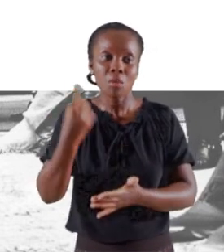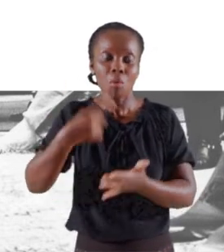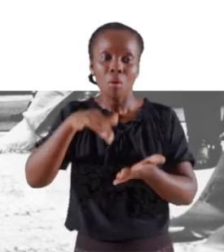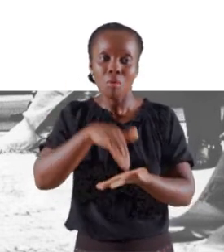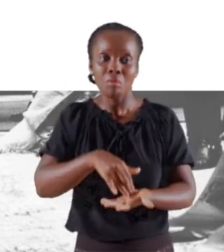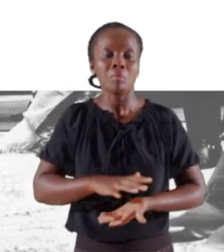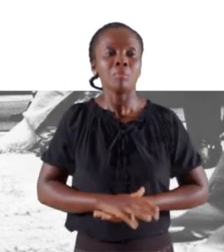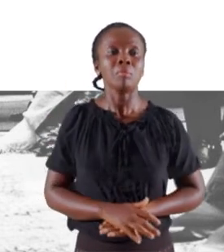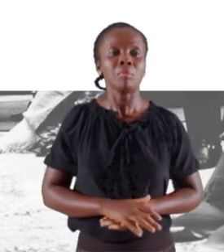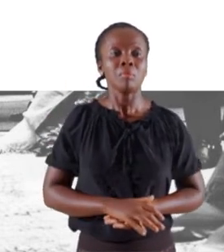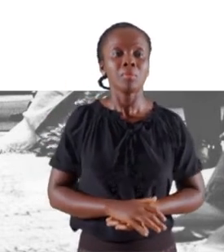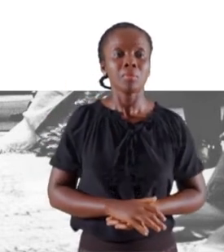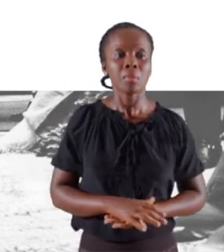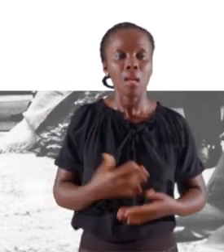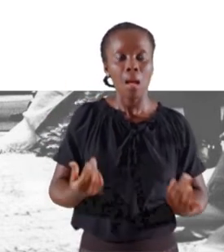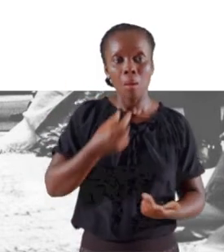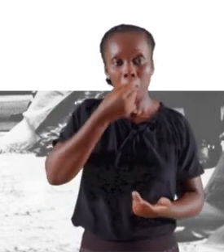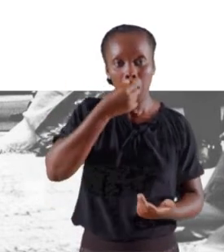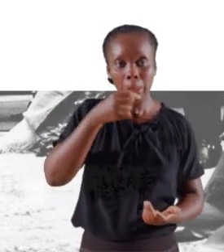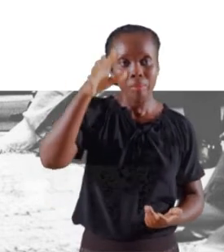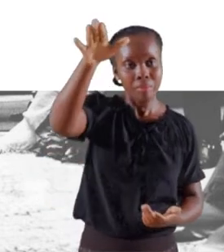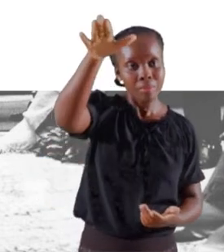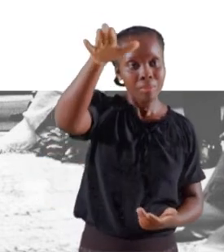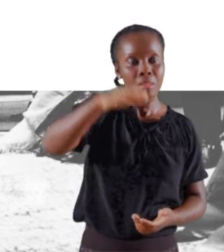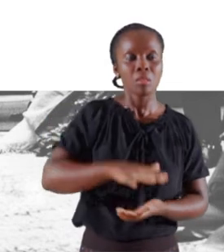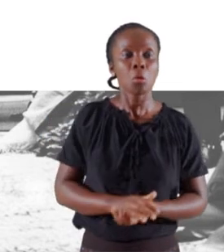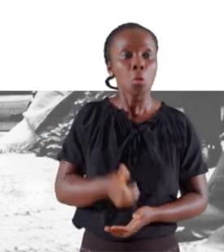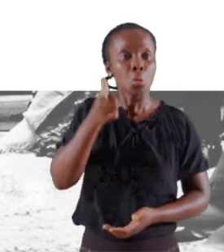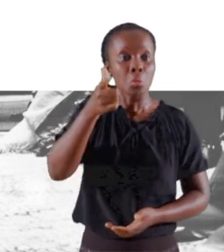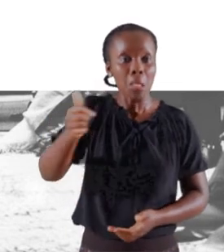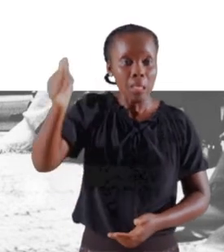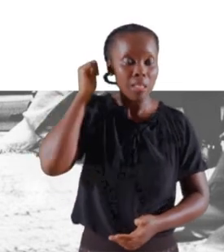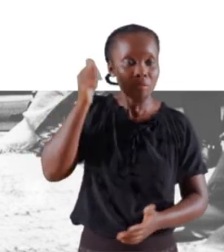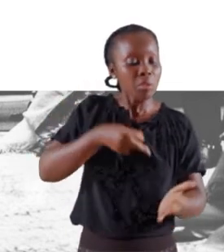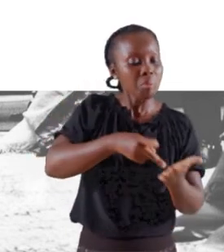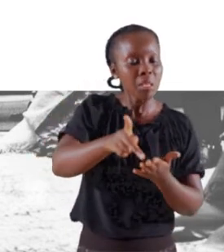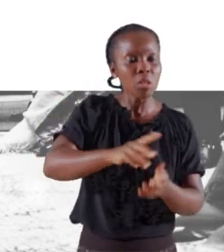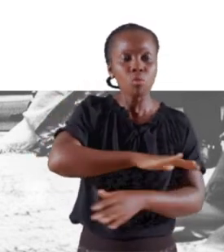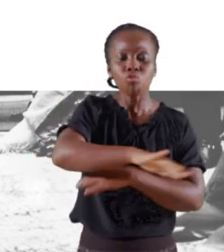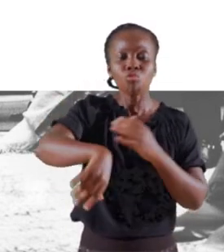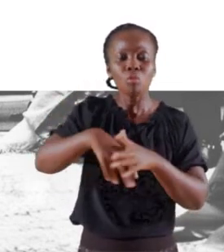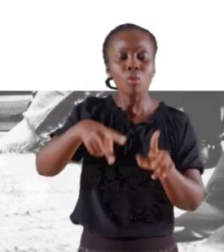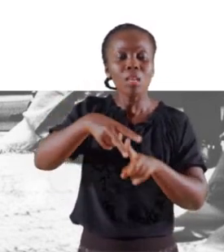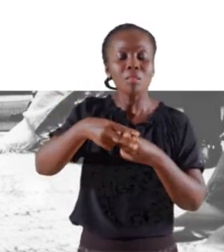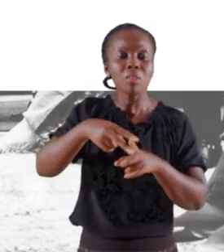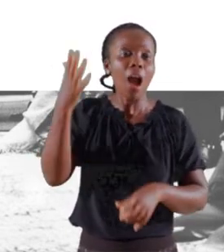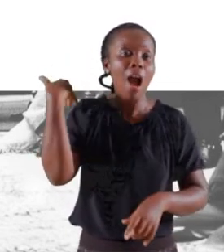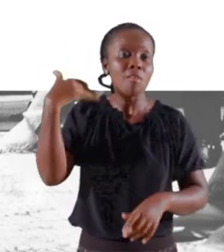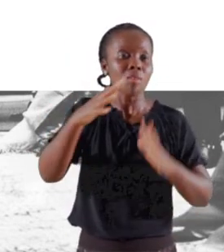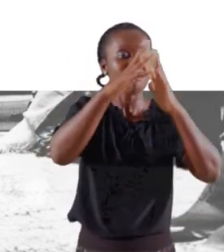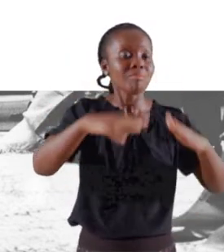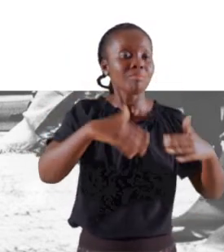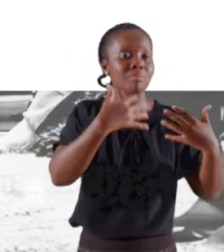Hitler refuse de payer les réparations dont nous avons parlé plus haut.